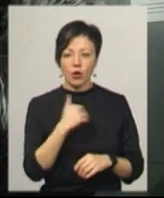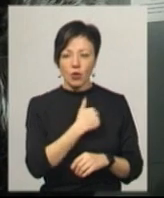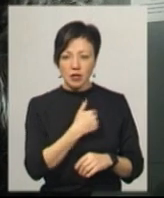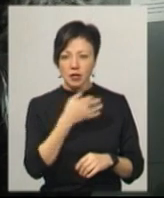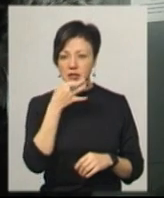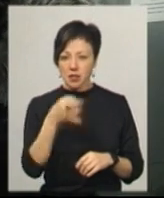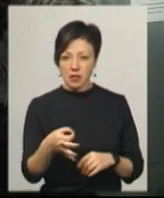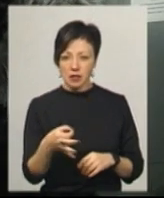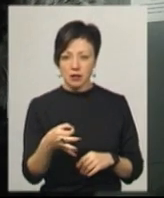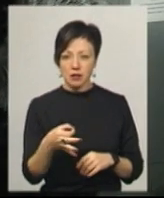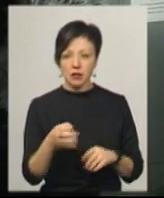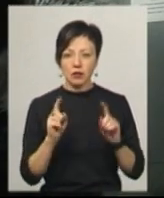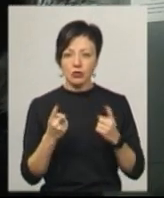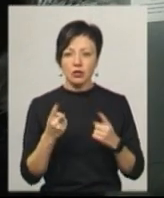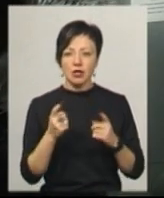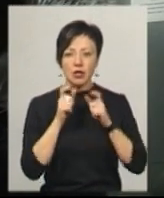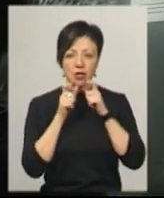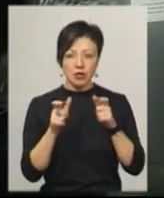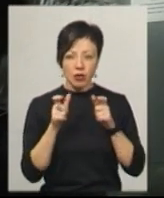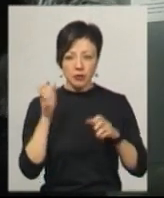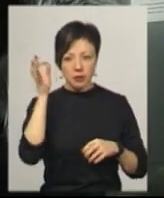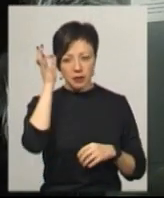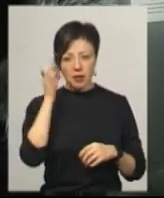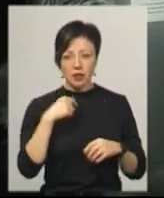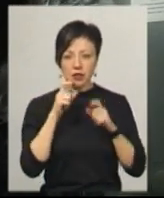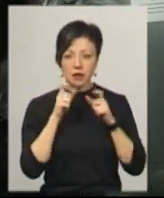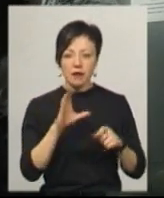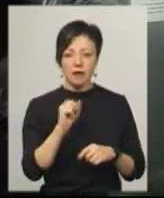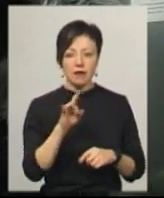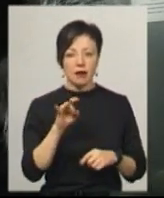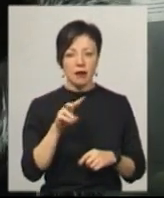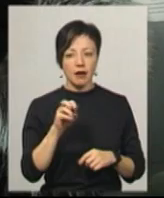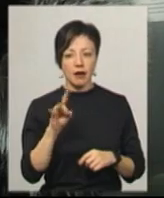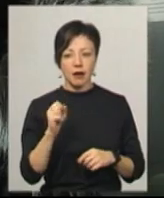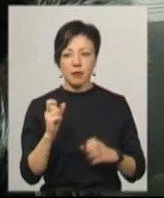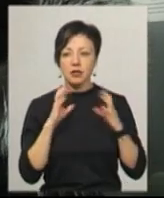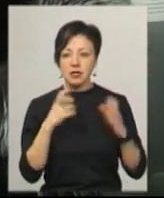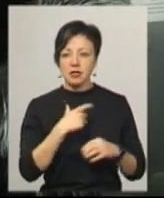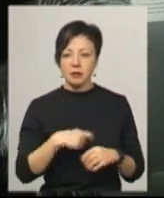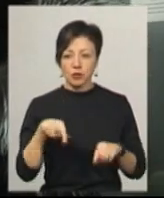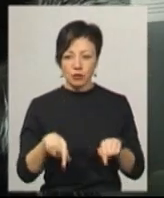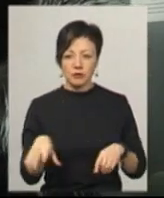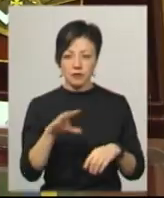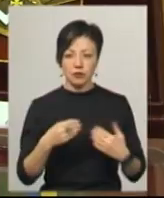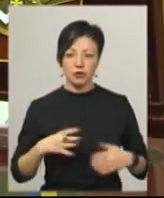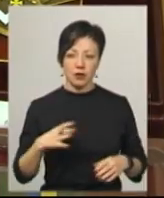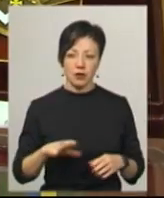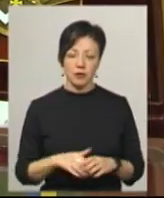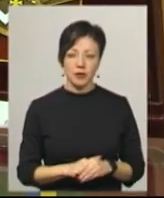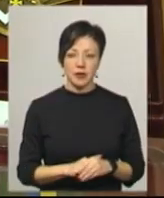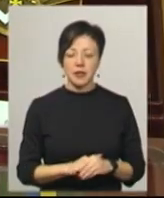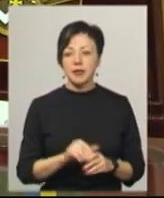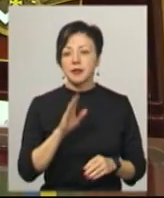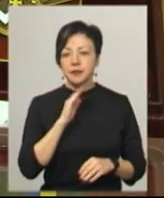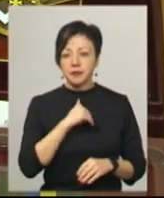хотіла йому сказати, я дуже тоді кричала, пам'ятаю, я кричала, Валера, бережи себе, бо ми тебе всі тут чекаємо. Майя